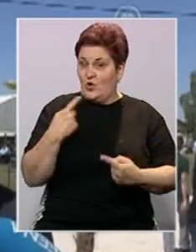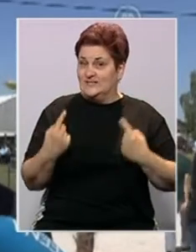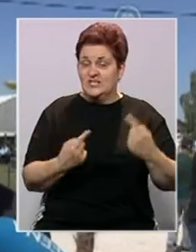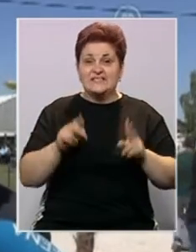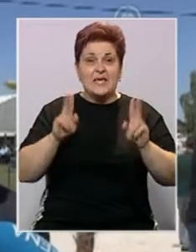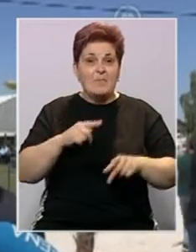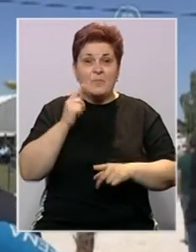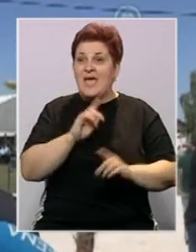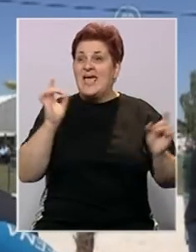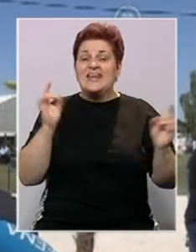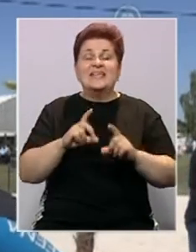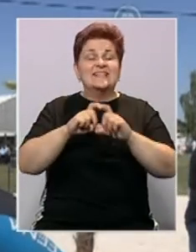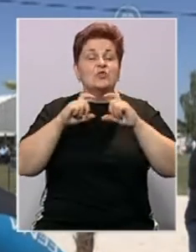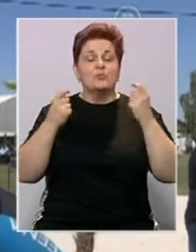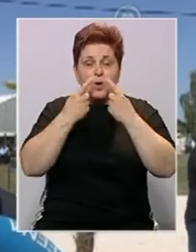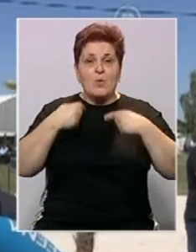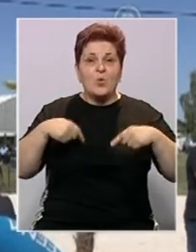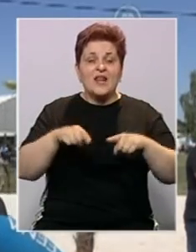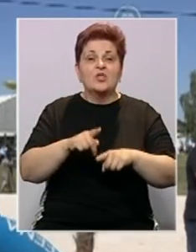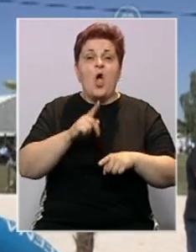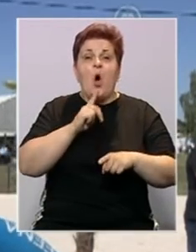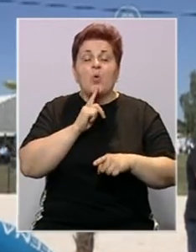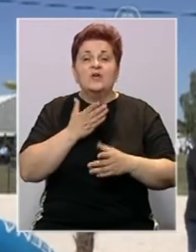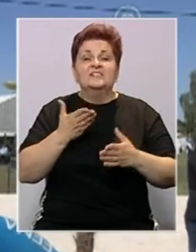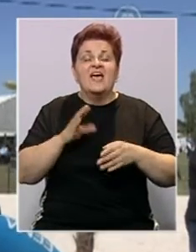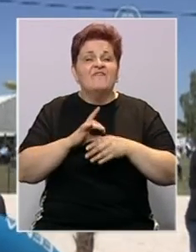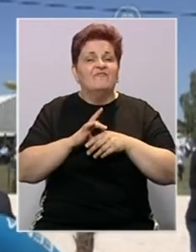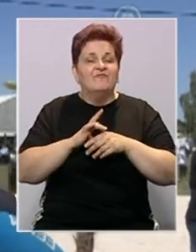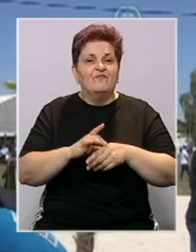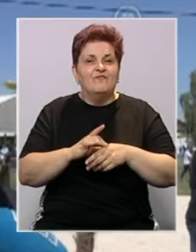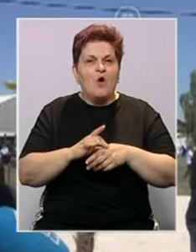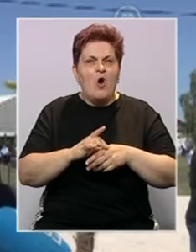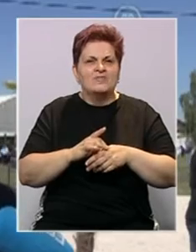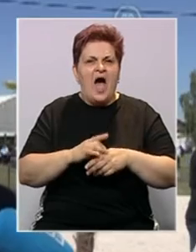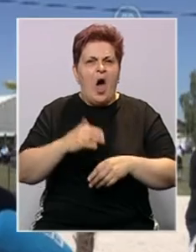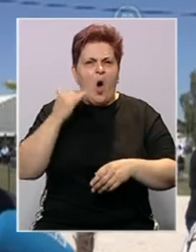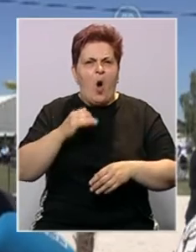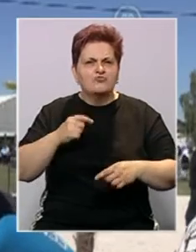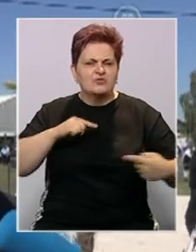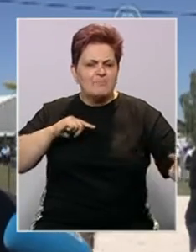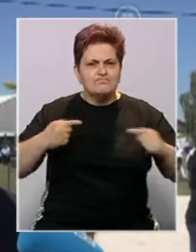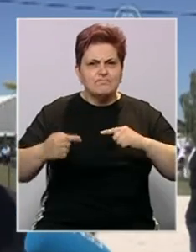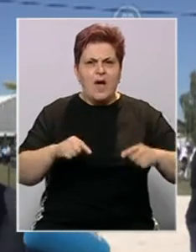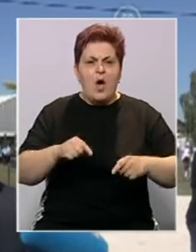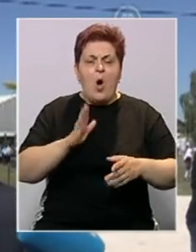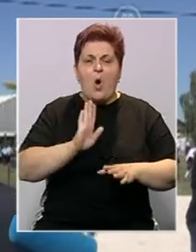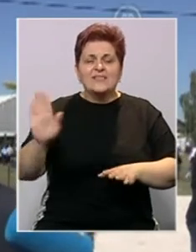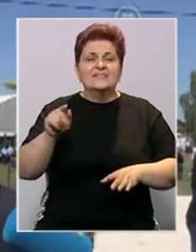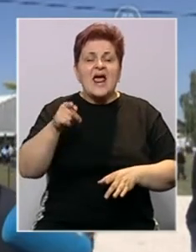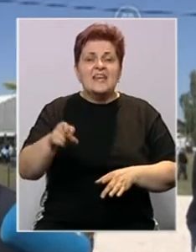moram reći u nesretnom domu naroda oko kojeg se očigledno vodi ljuta bitka upravo od strane ovih